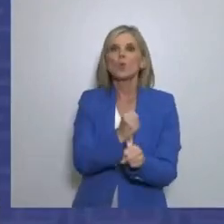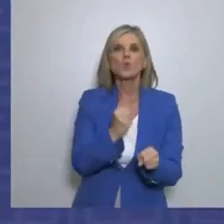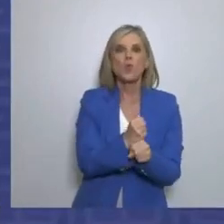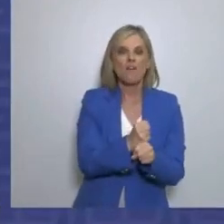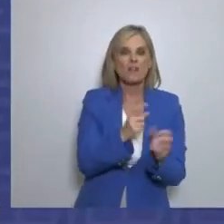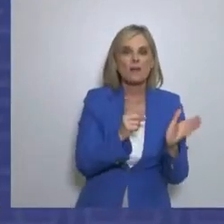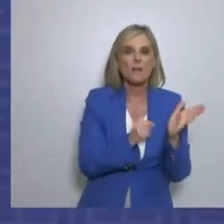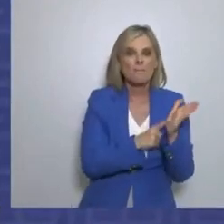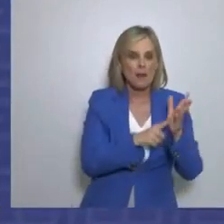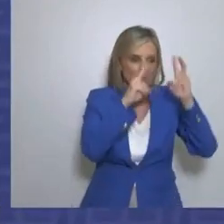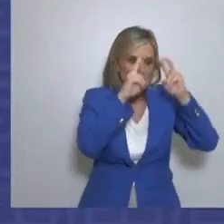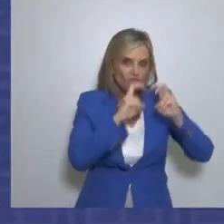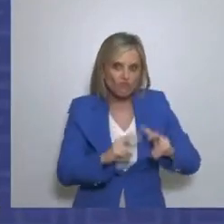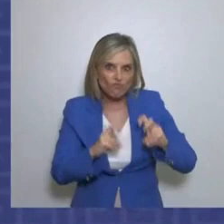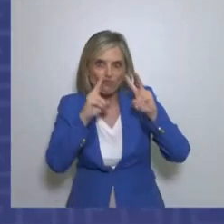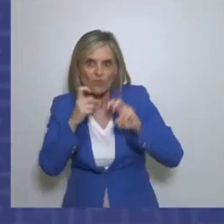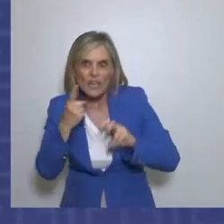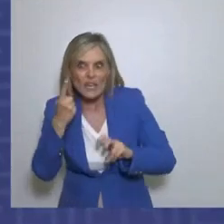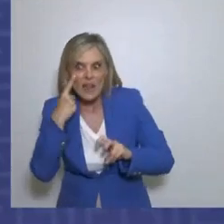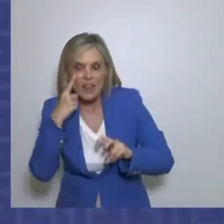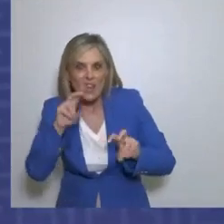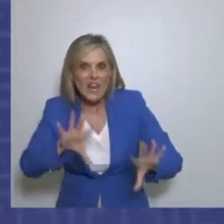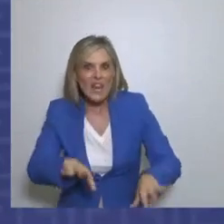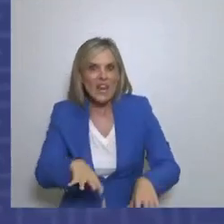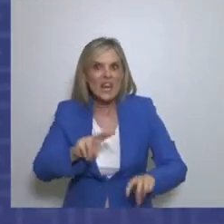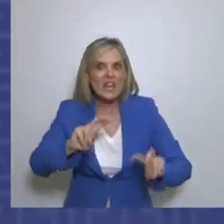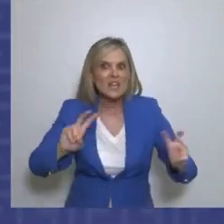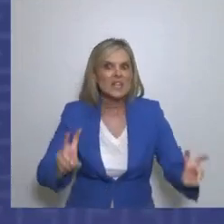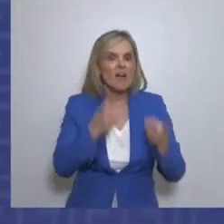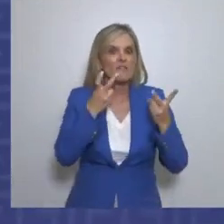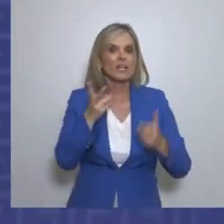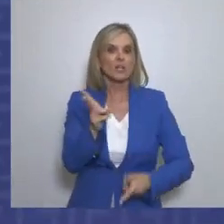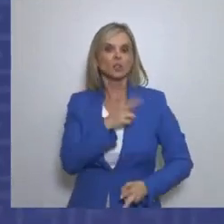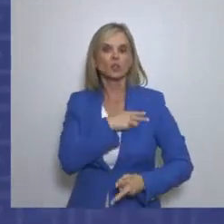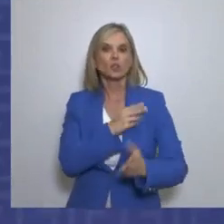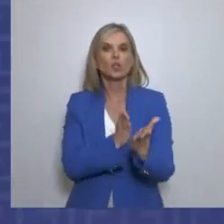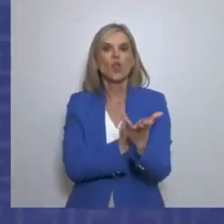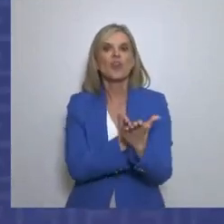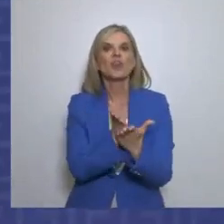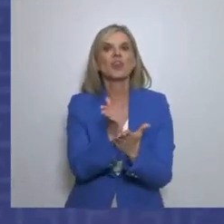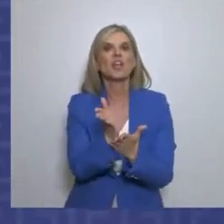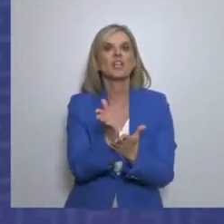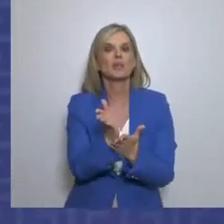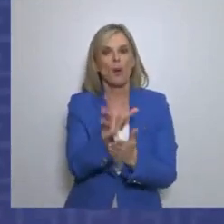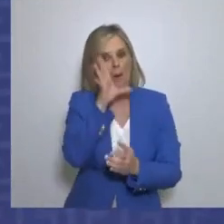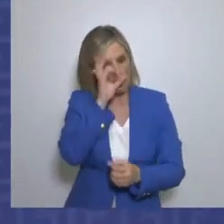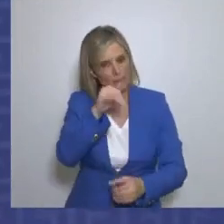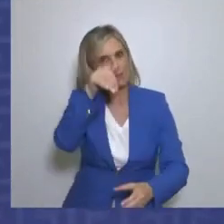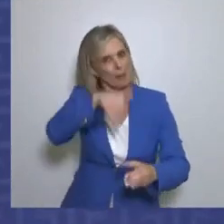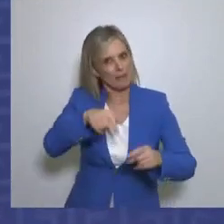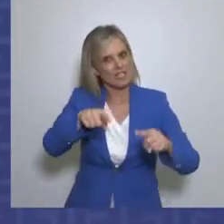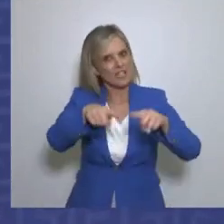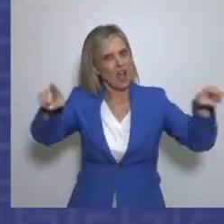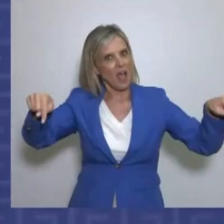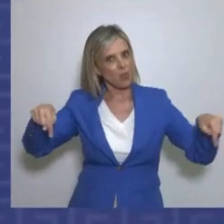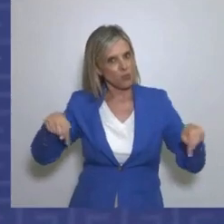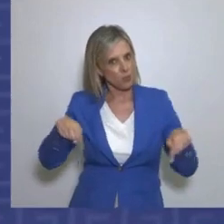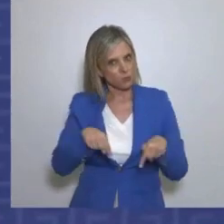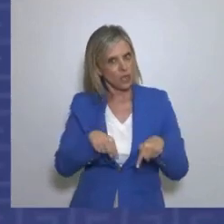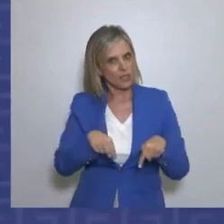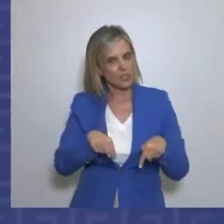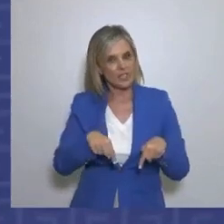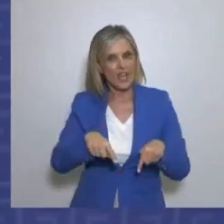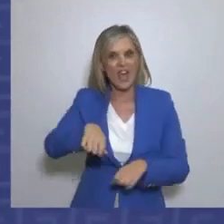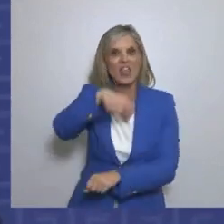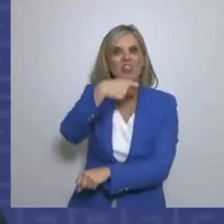στην ουσία Και να δρά ως ανοιχνευτής Του ίδιου του δικαίου Και πραγματικά μέσα στις δικαστικές έδουσες Να δικάζει η